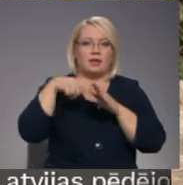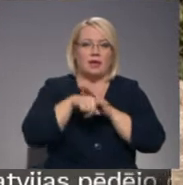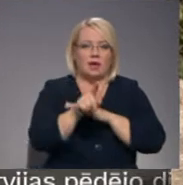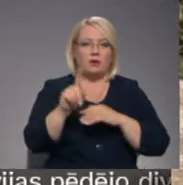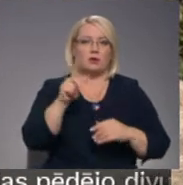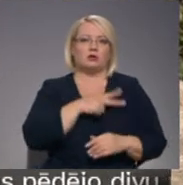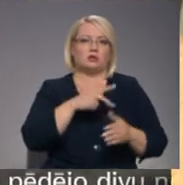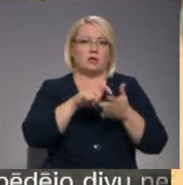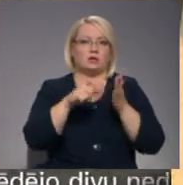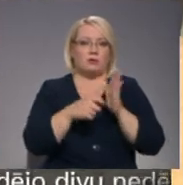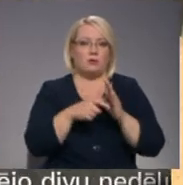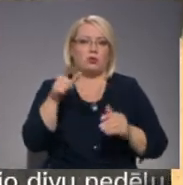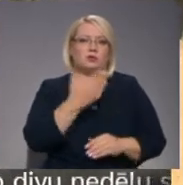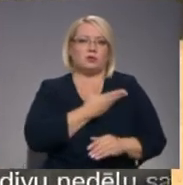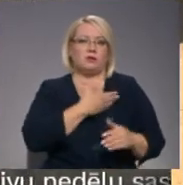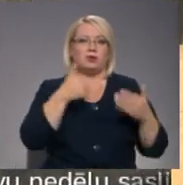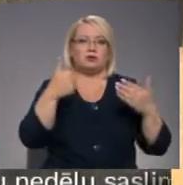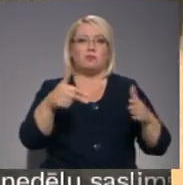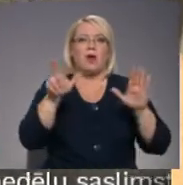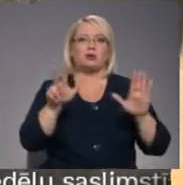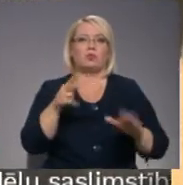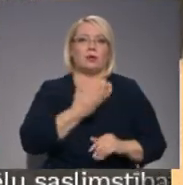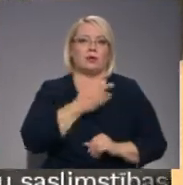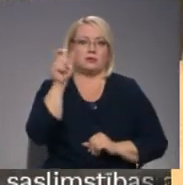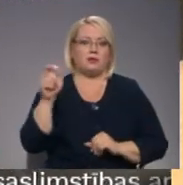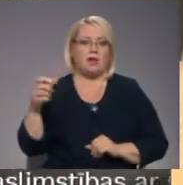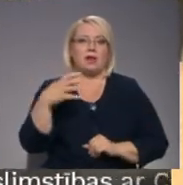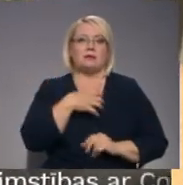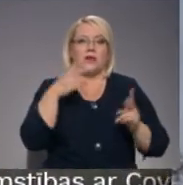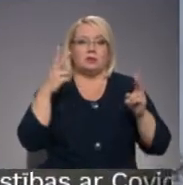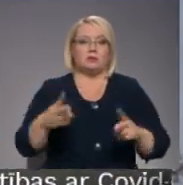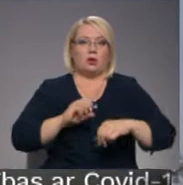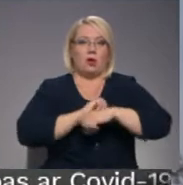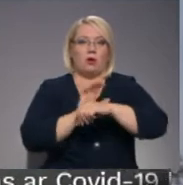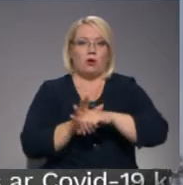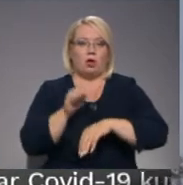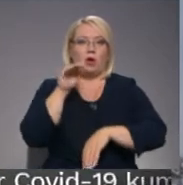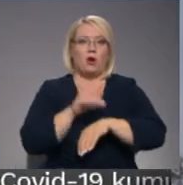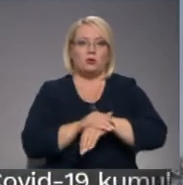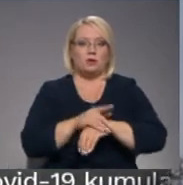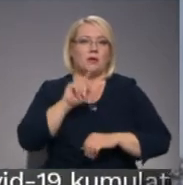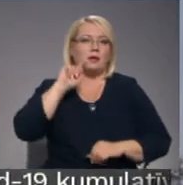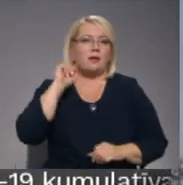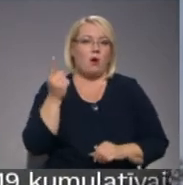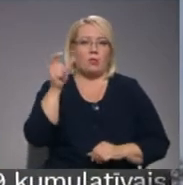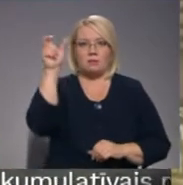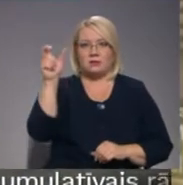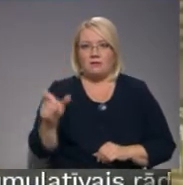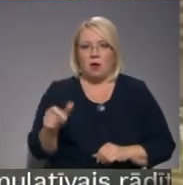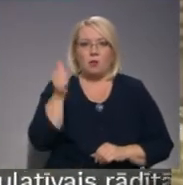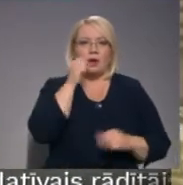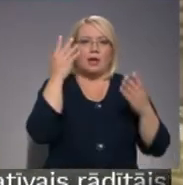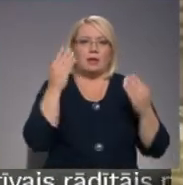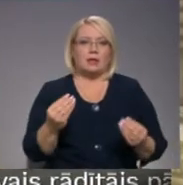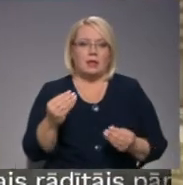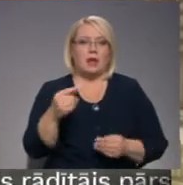sociālajie dzīvokļi, kuros mitinās 68 iedzīvotāji. Saslimšana ar Covid-19 koncentrēta kādai gados jaunais personai, kurīgdienā